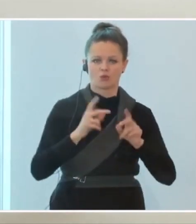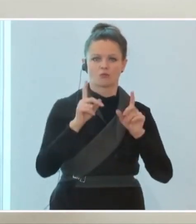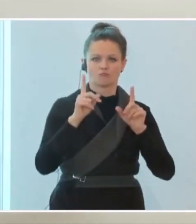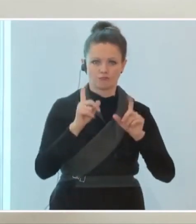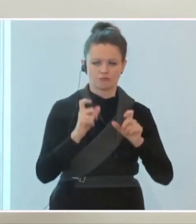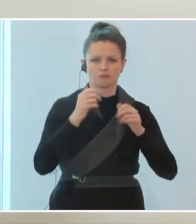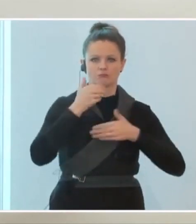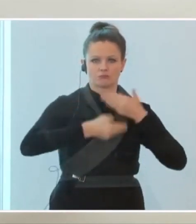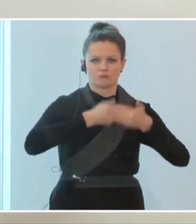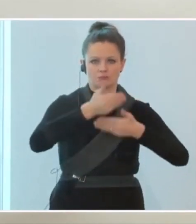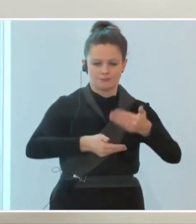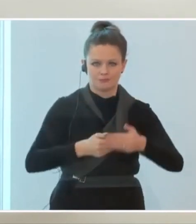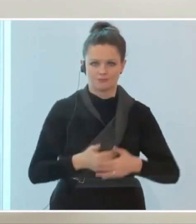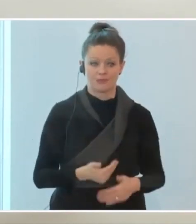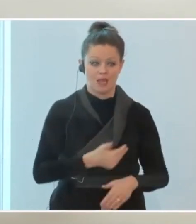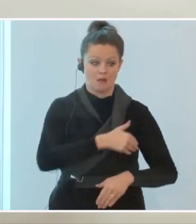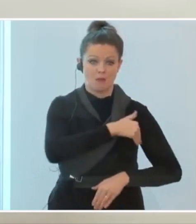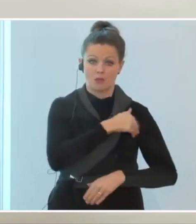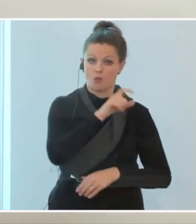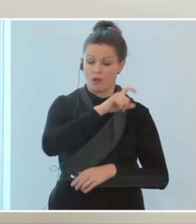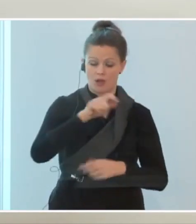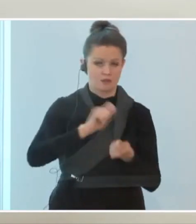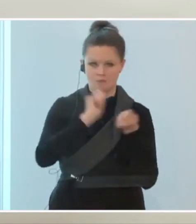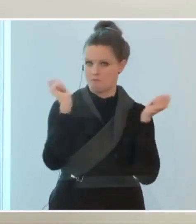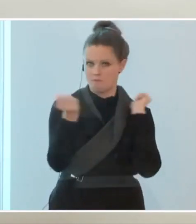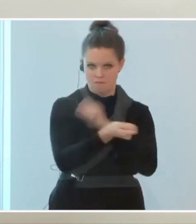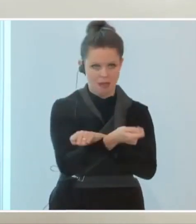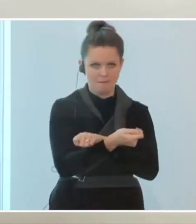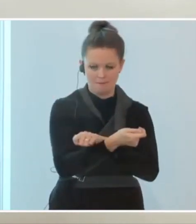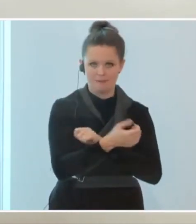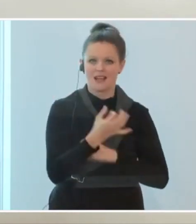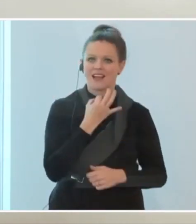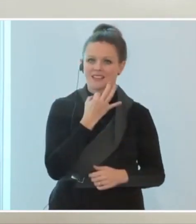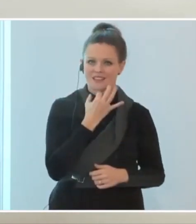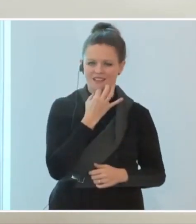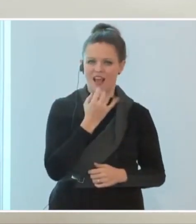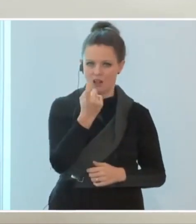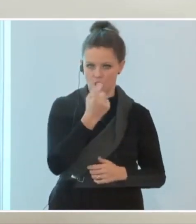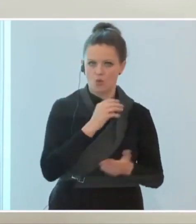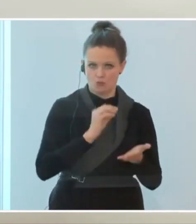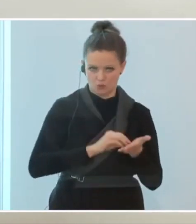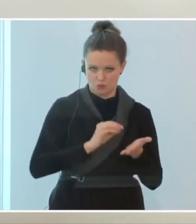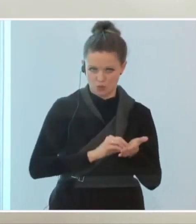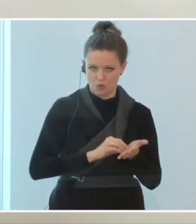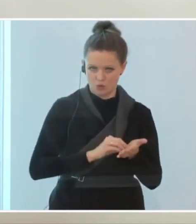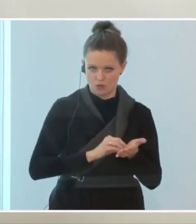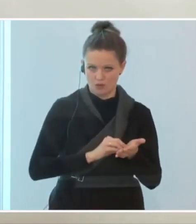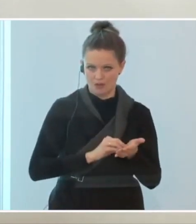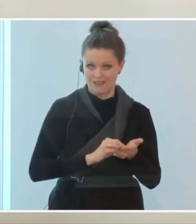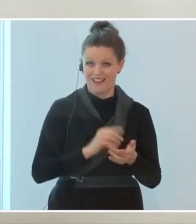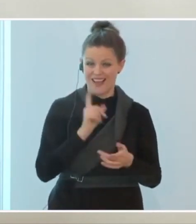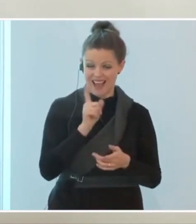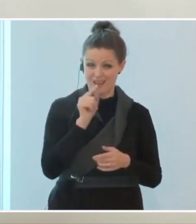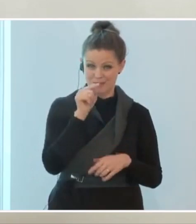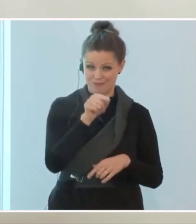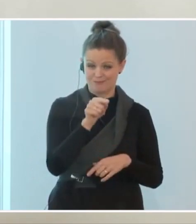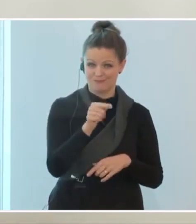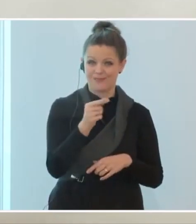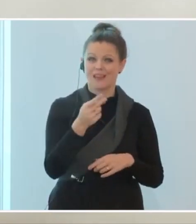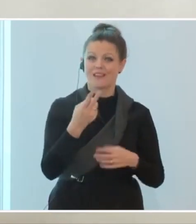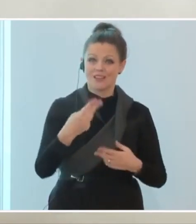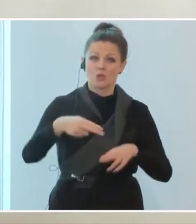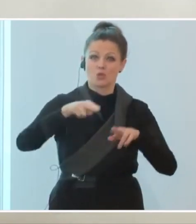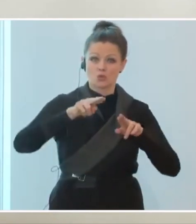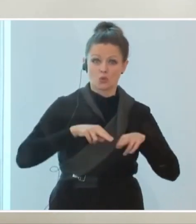den Maturaklassen ändert sich deutlich was, die Details werden wir ja noch hören, aber die können wieder in den